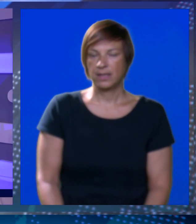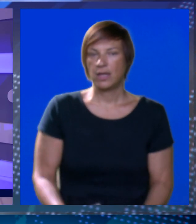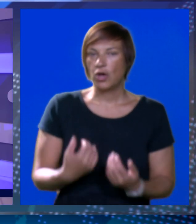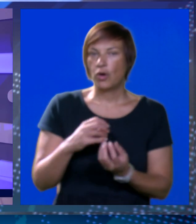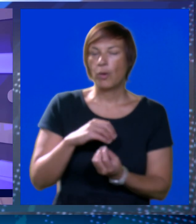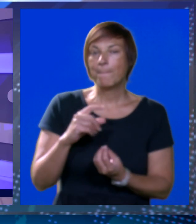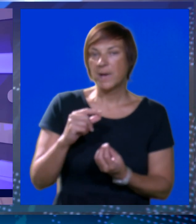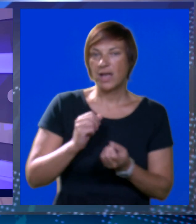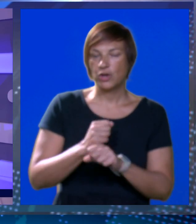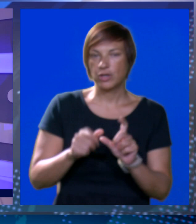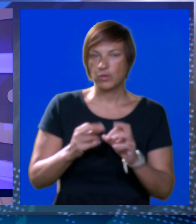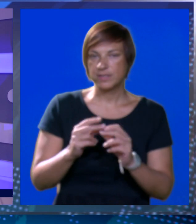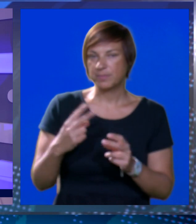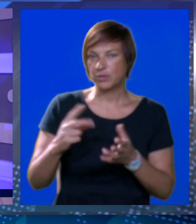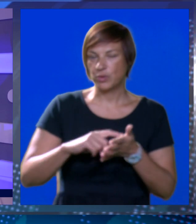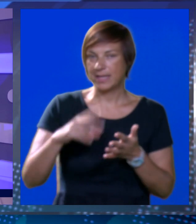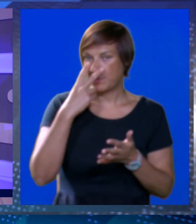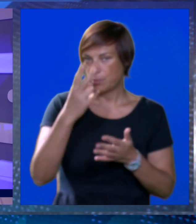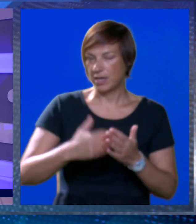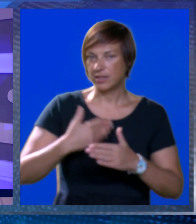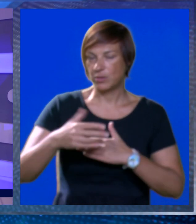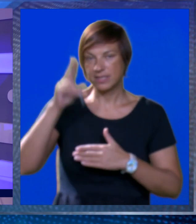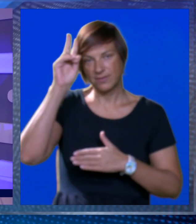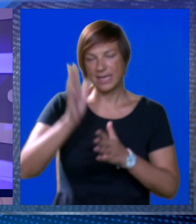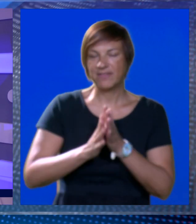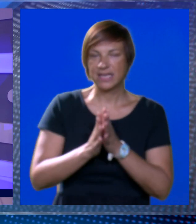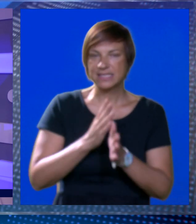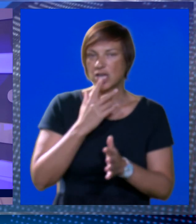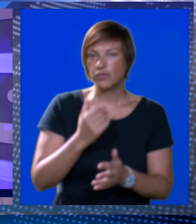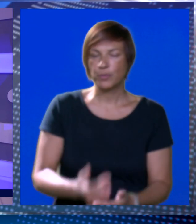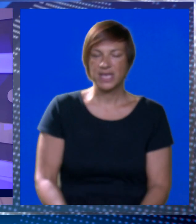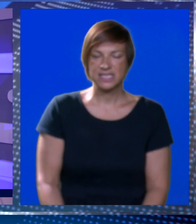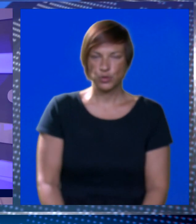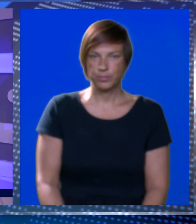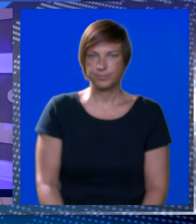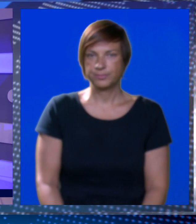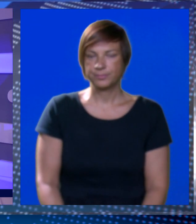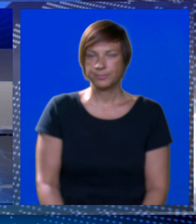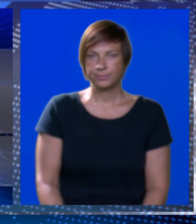O Blagdenu male gospe ali i drugim temama donosimo u nastavku dnevnika na znakovnom jeziku.